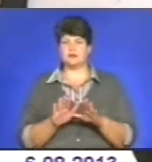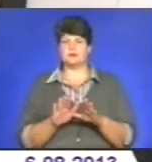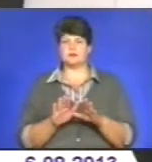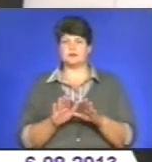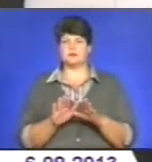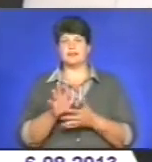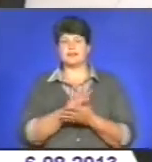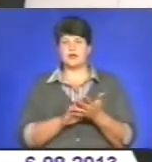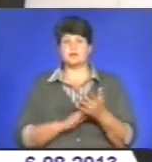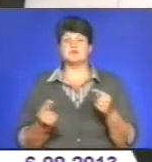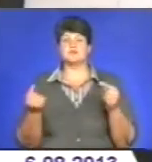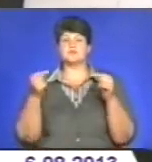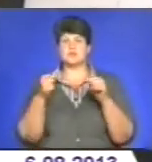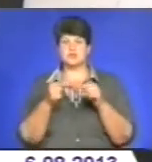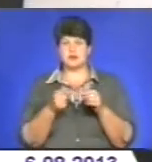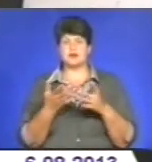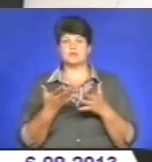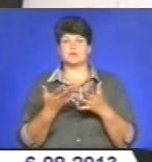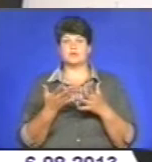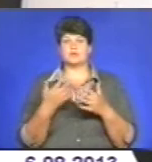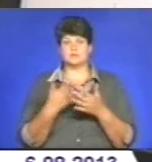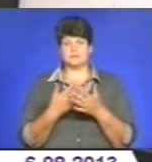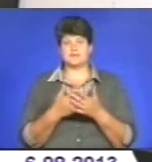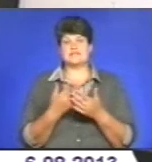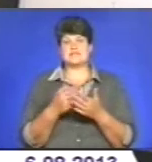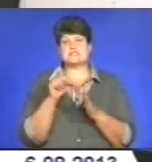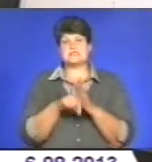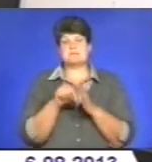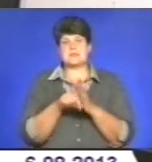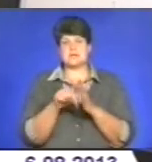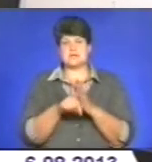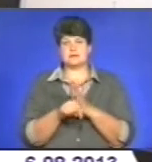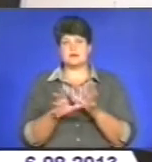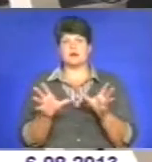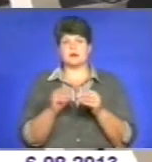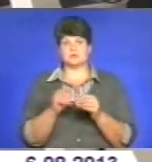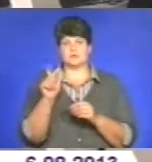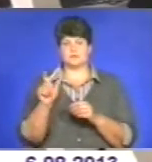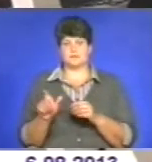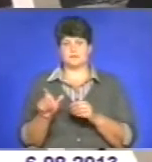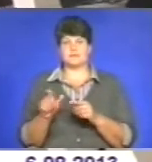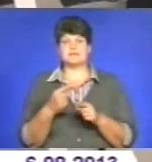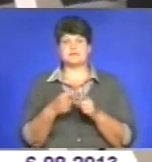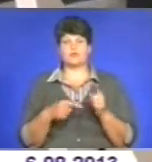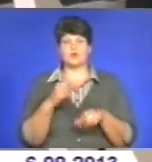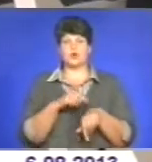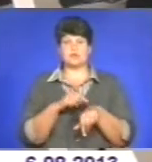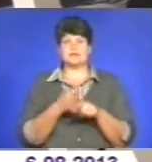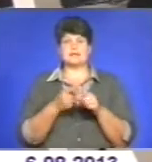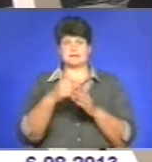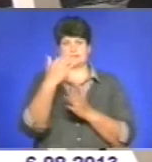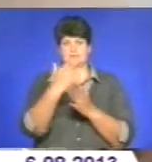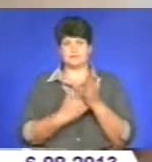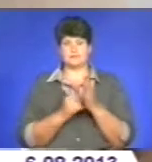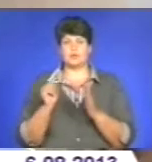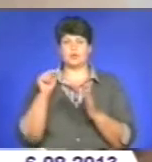Далі ми визначаємо безпосередньо зміст, формулюємо разом з громадянами. І вже за півгодини така заповнена картка